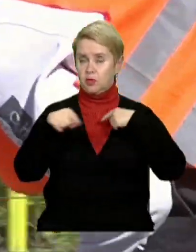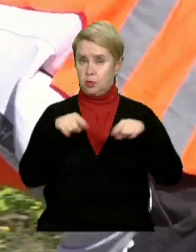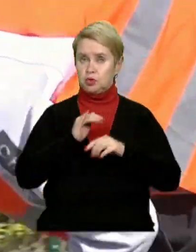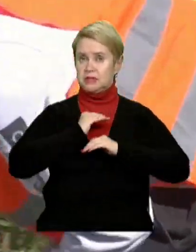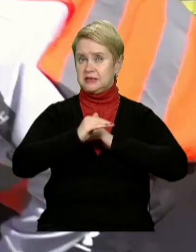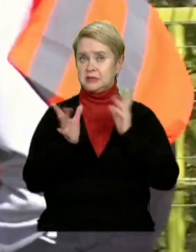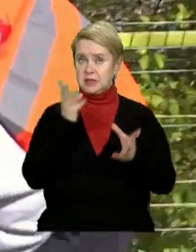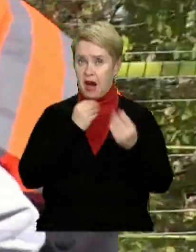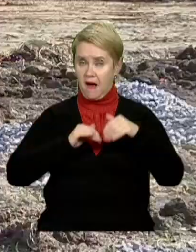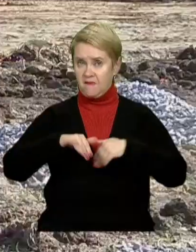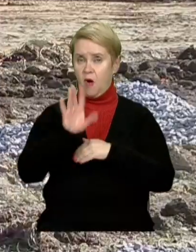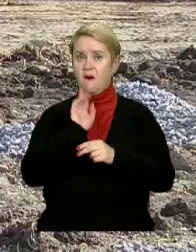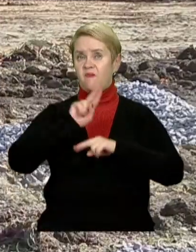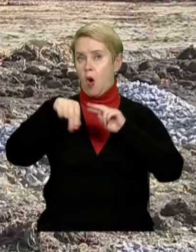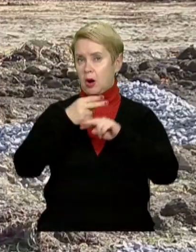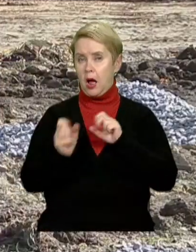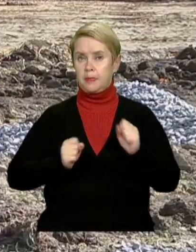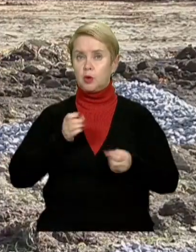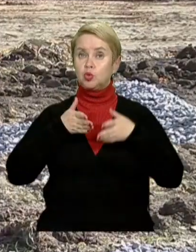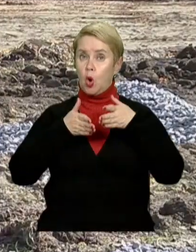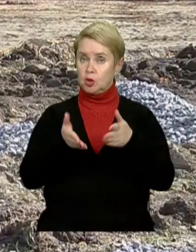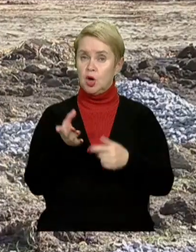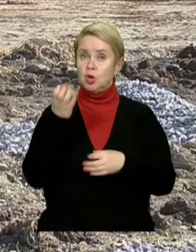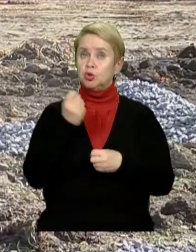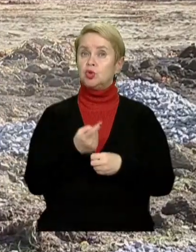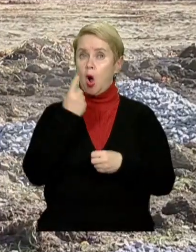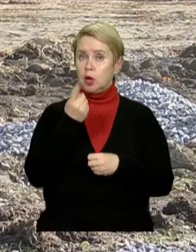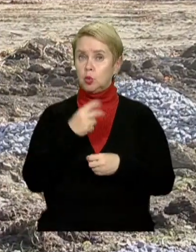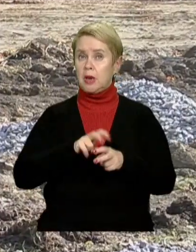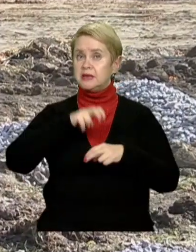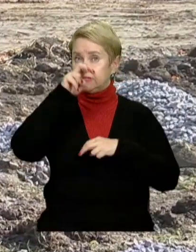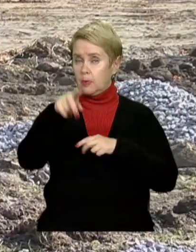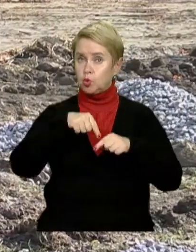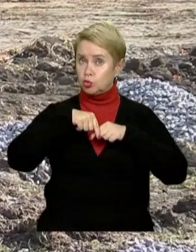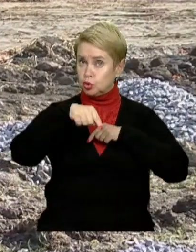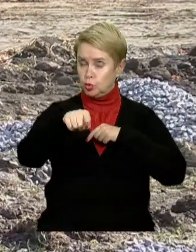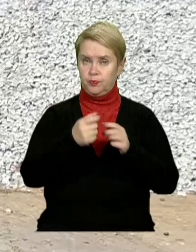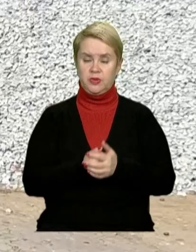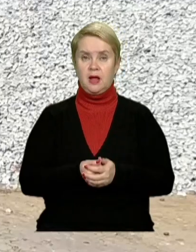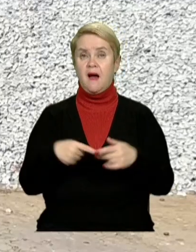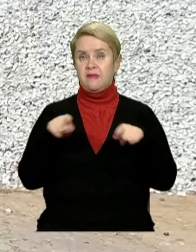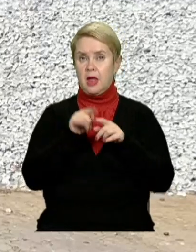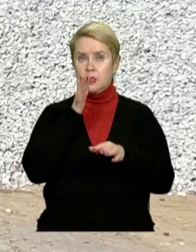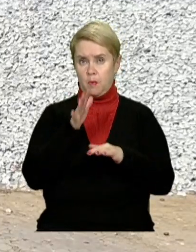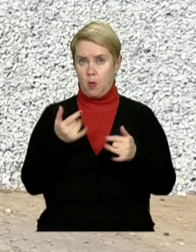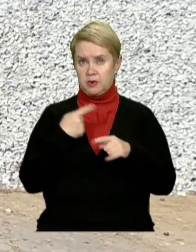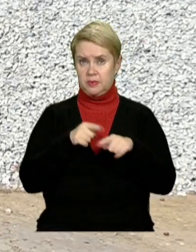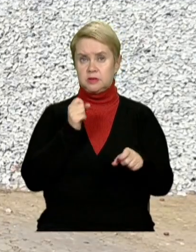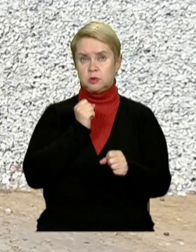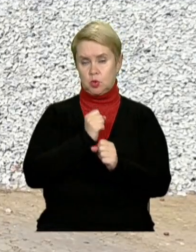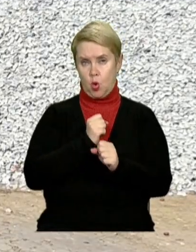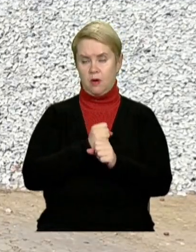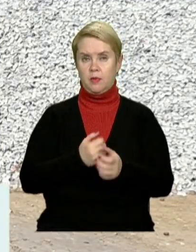зі штучною травою, зону воркауту, бігову доріжку та ще одну для стрибків у довжину. На даний момент зараз ми підробимо